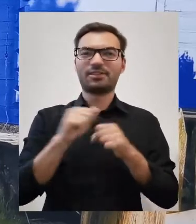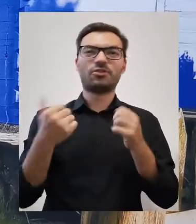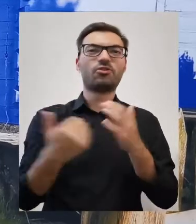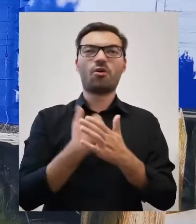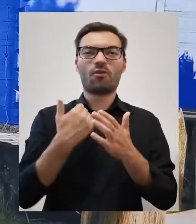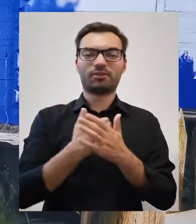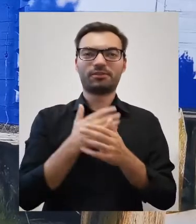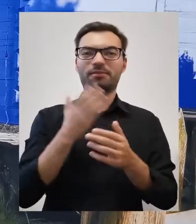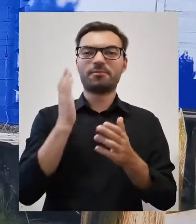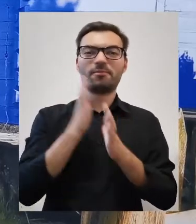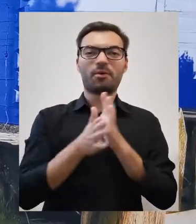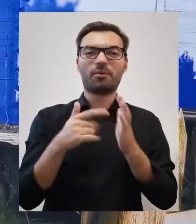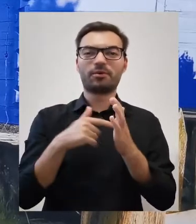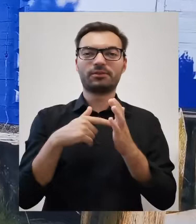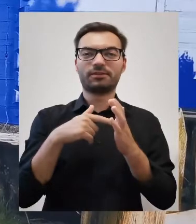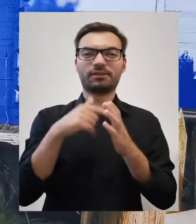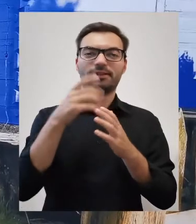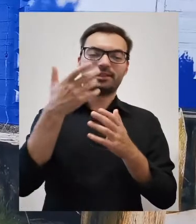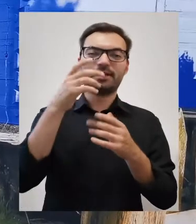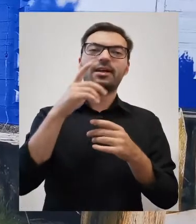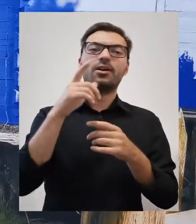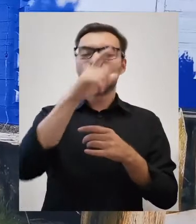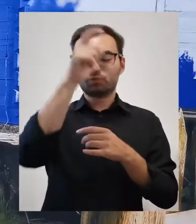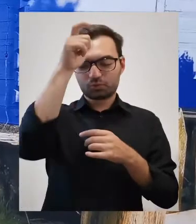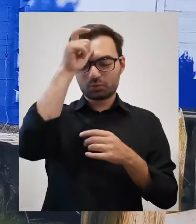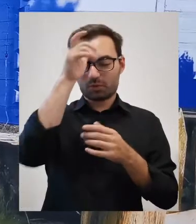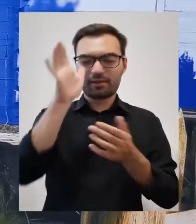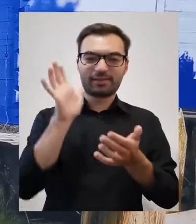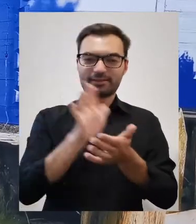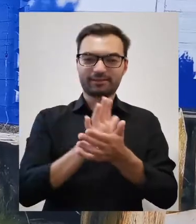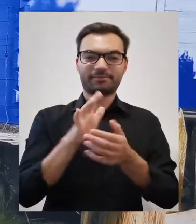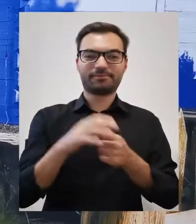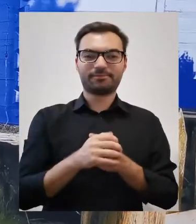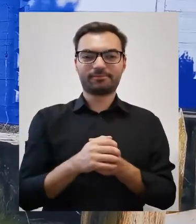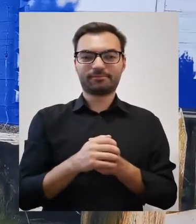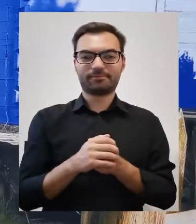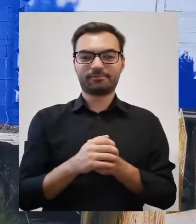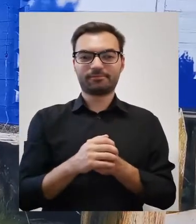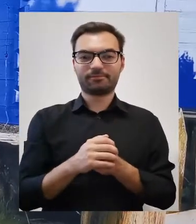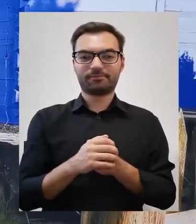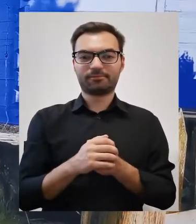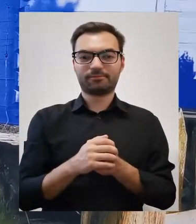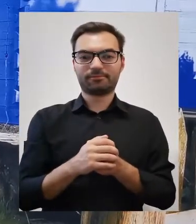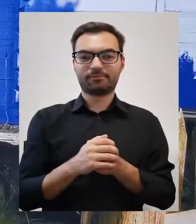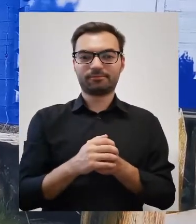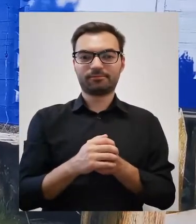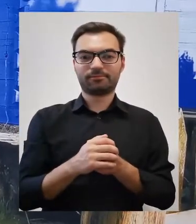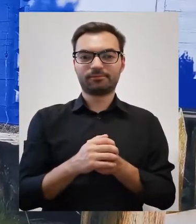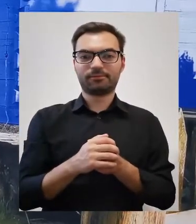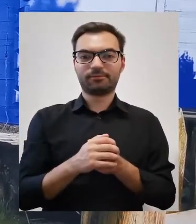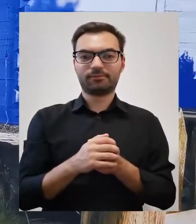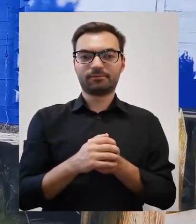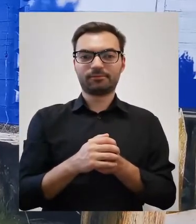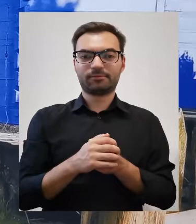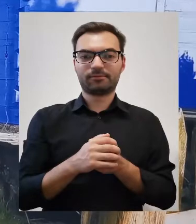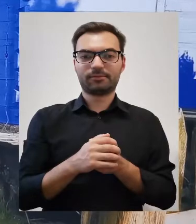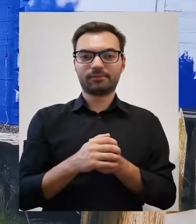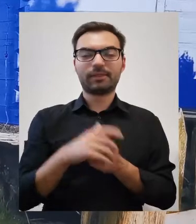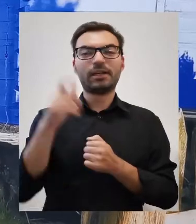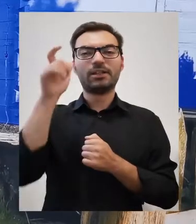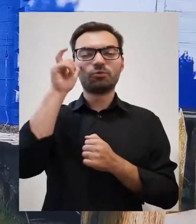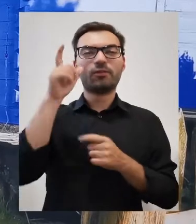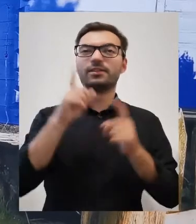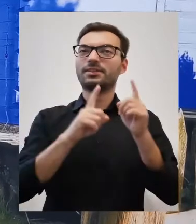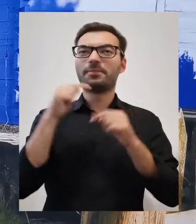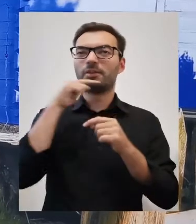współczesne wynalazki. To po prostu są dzieła ludzkiej natury, która czasem jest